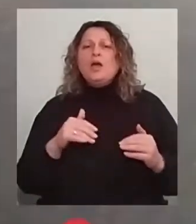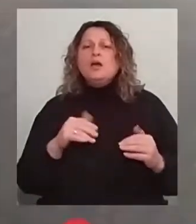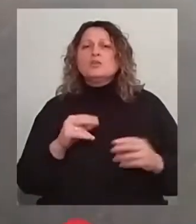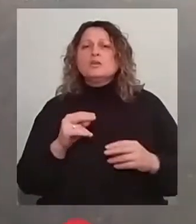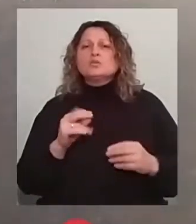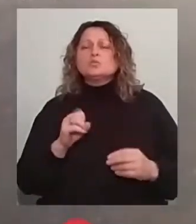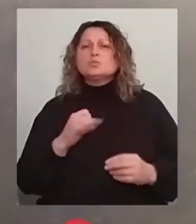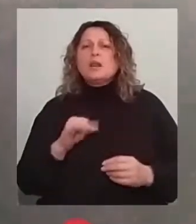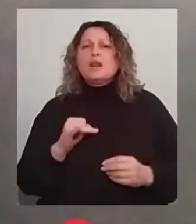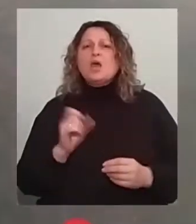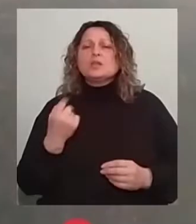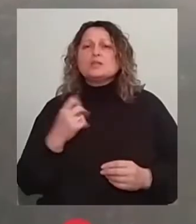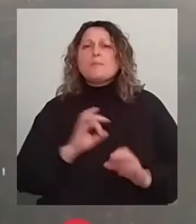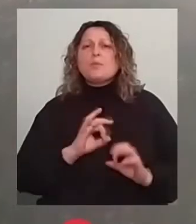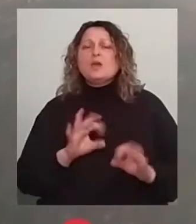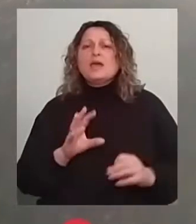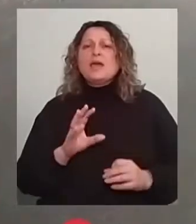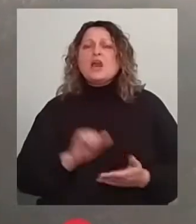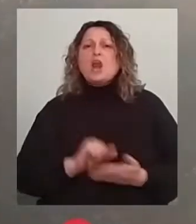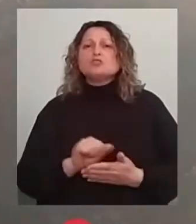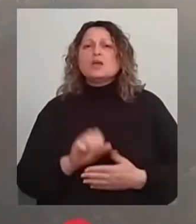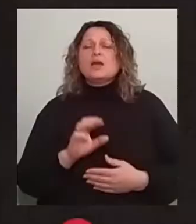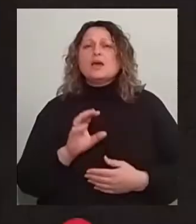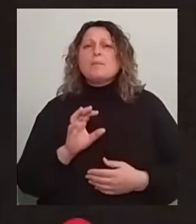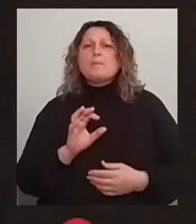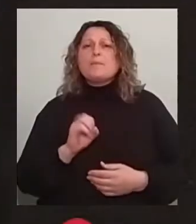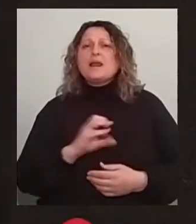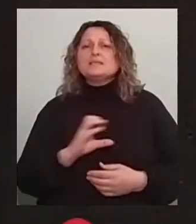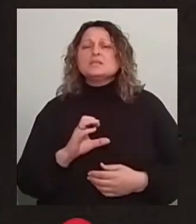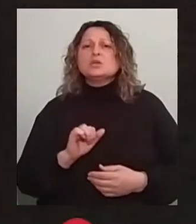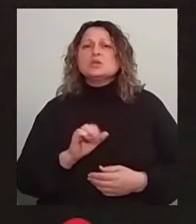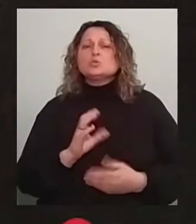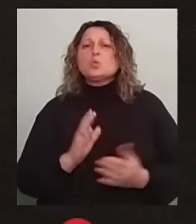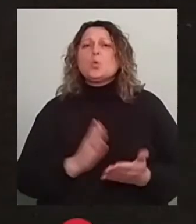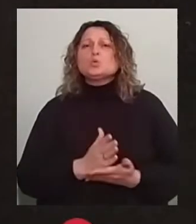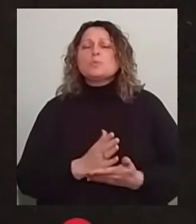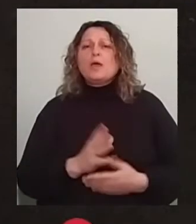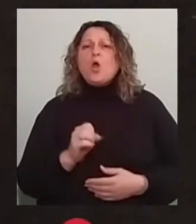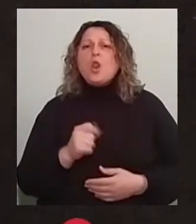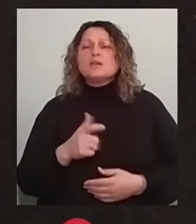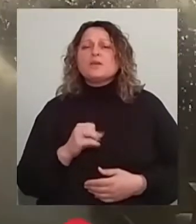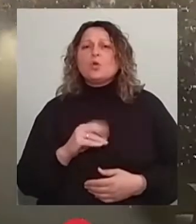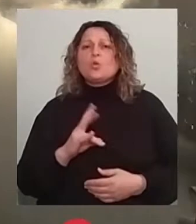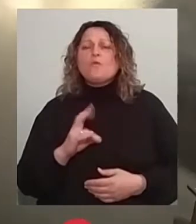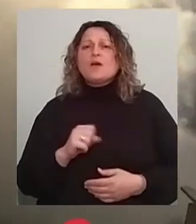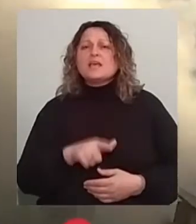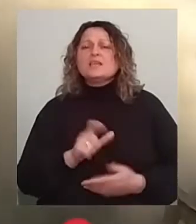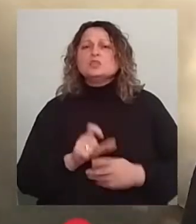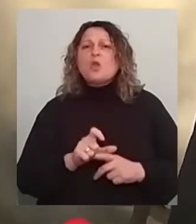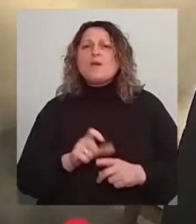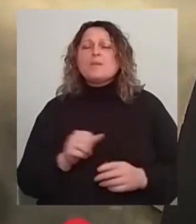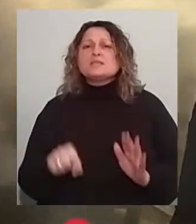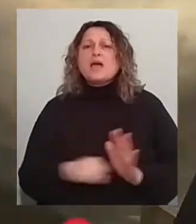повідомила речниця пресслужби Державної служби з незвичайних ситуацій в Одеській області Ольга Сафронова. За її словами, загиблих та